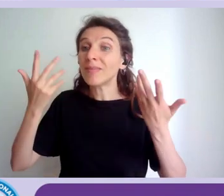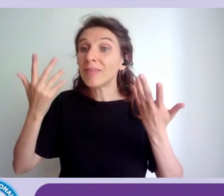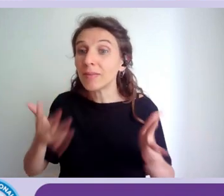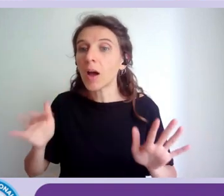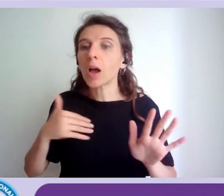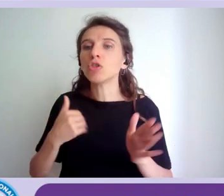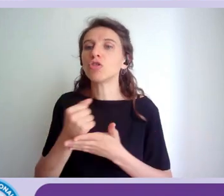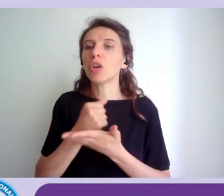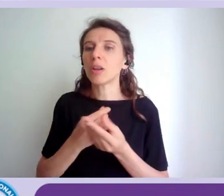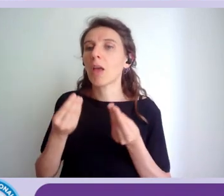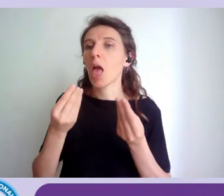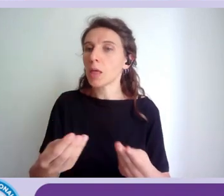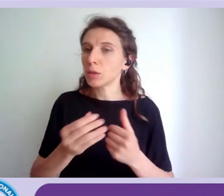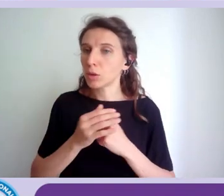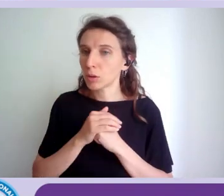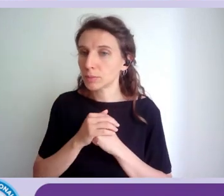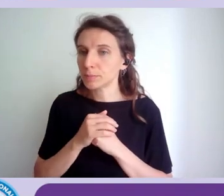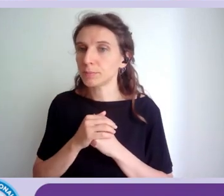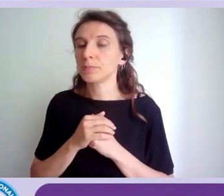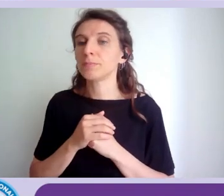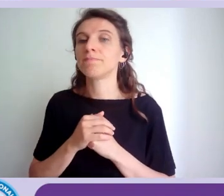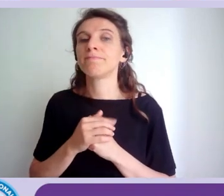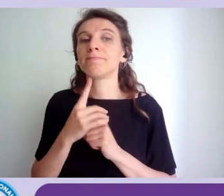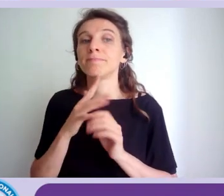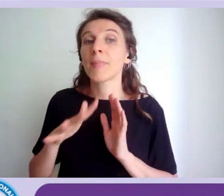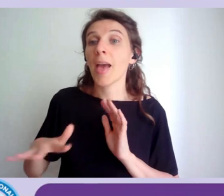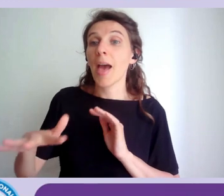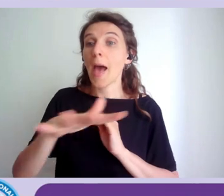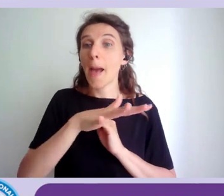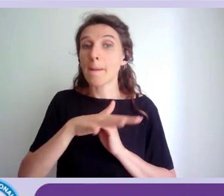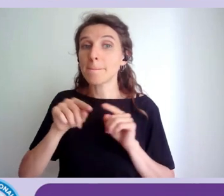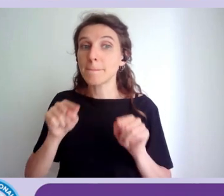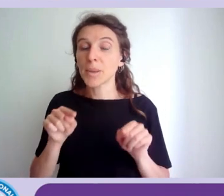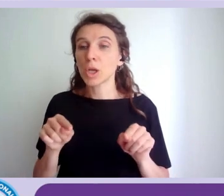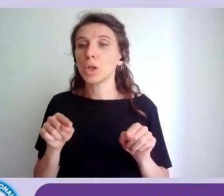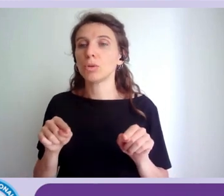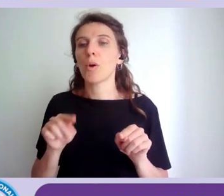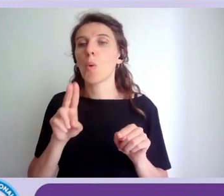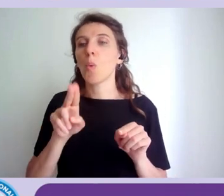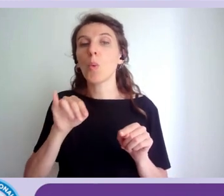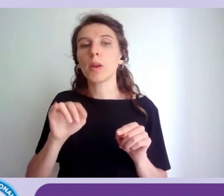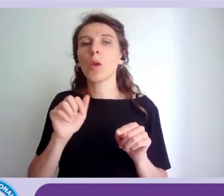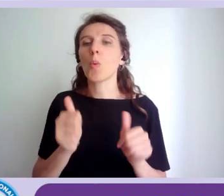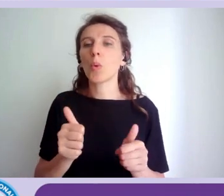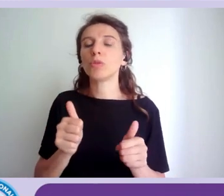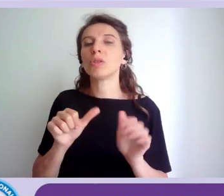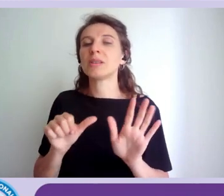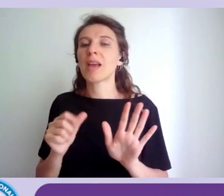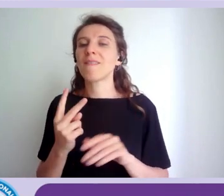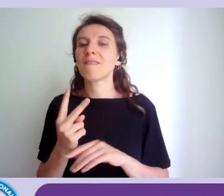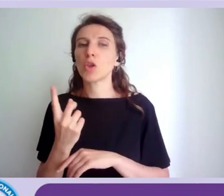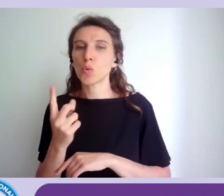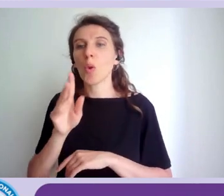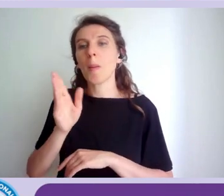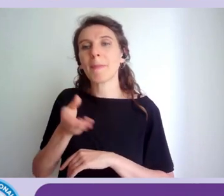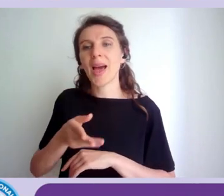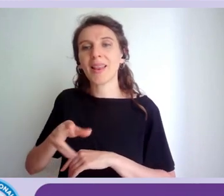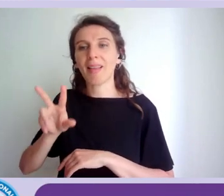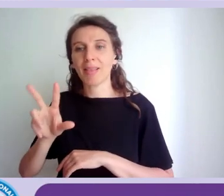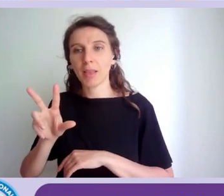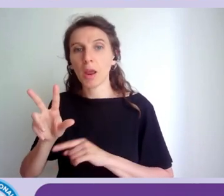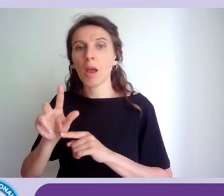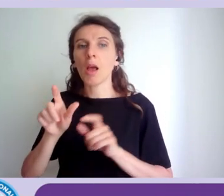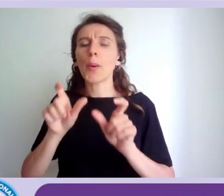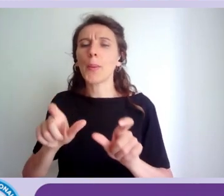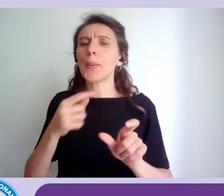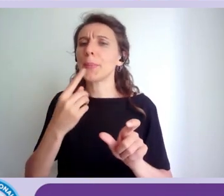certificazioni in questo ambito diciamo la uni 11 621 parte 3 come vi dicevo definisce